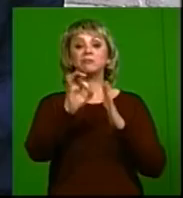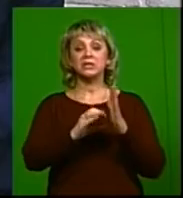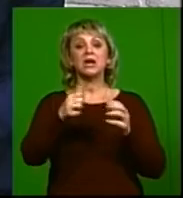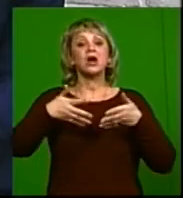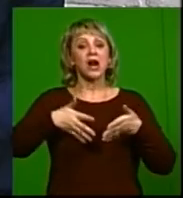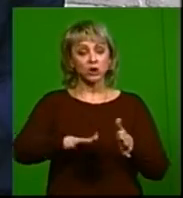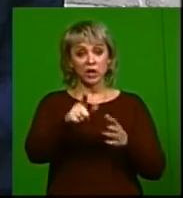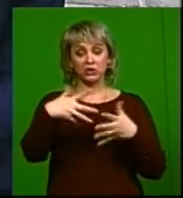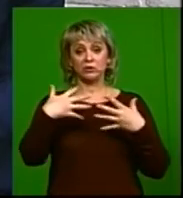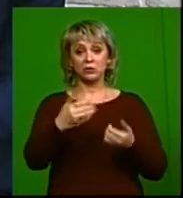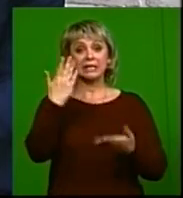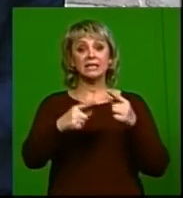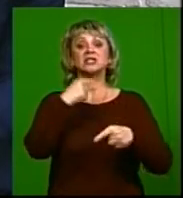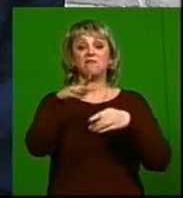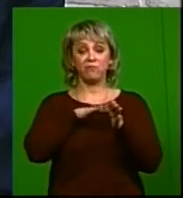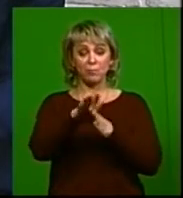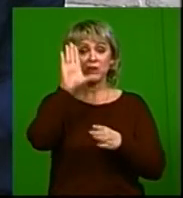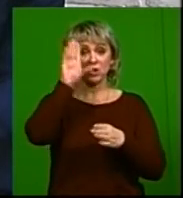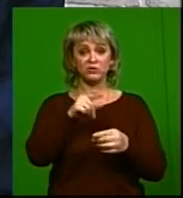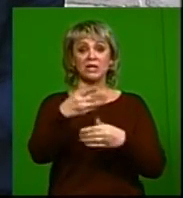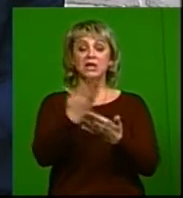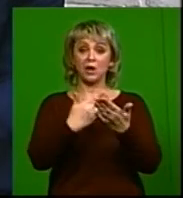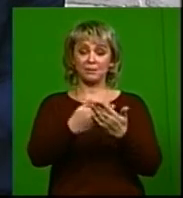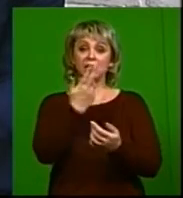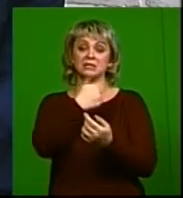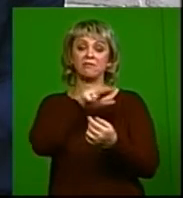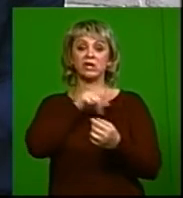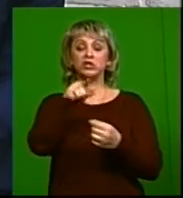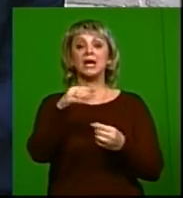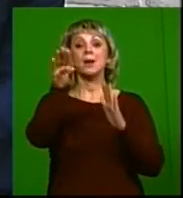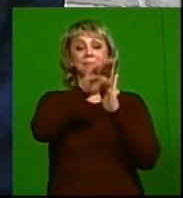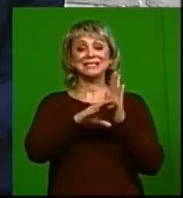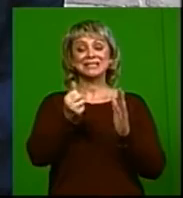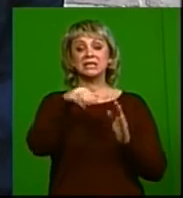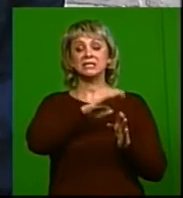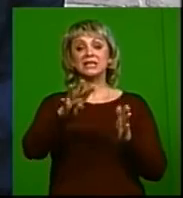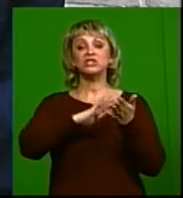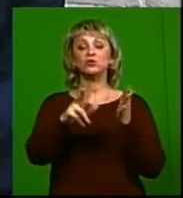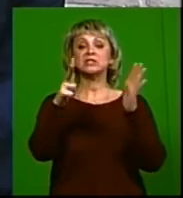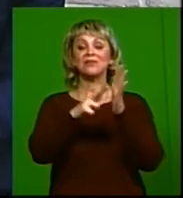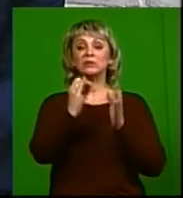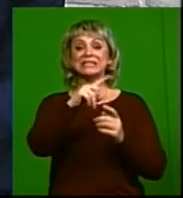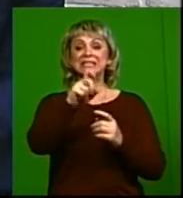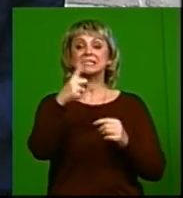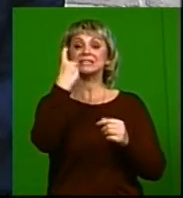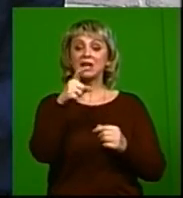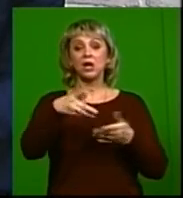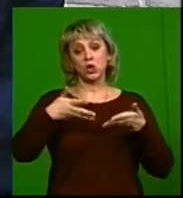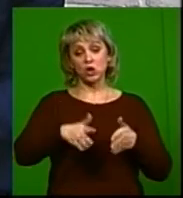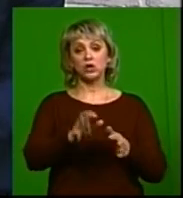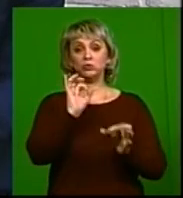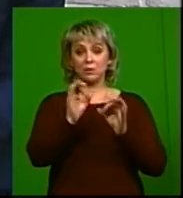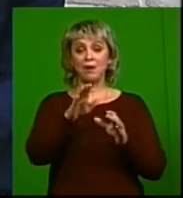рожают, если следует всем рекомендациям врачей. Вот по статистике 98 из 100 женщин сегодня рожают здоровых детей,